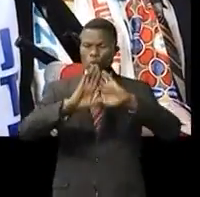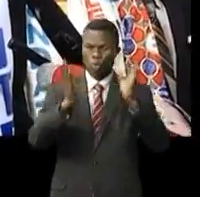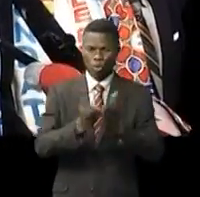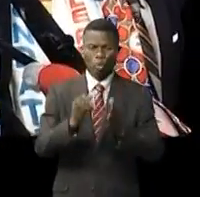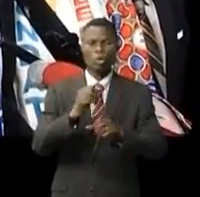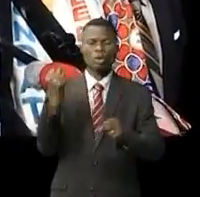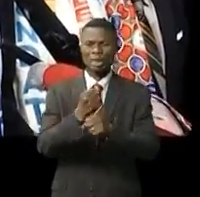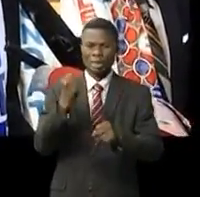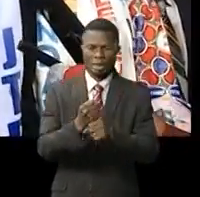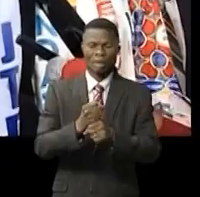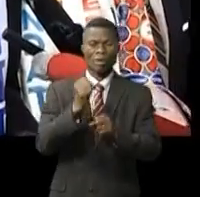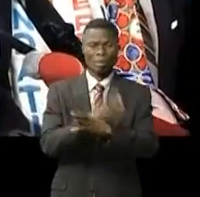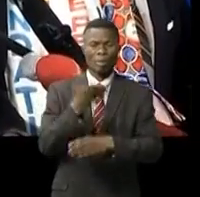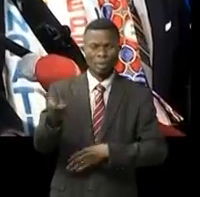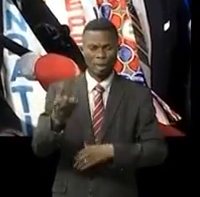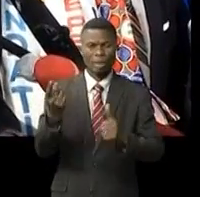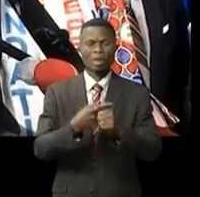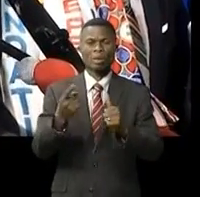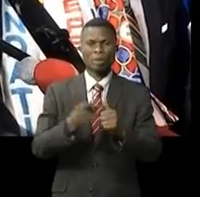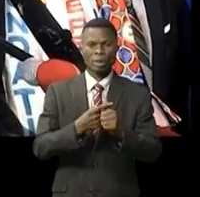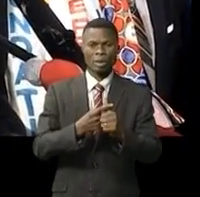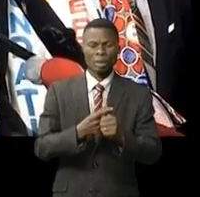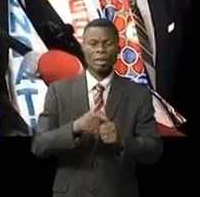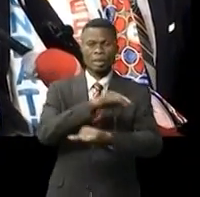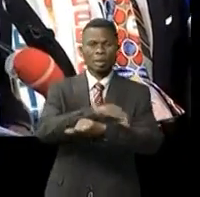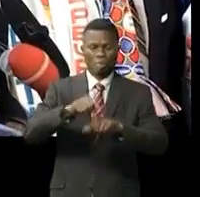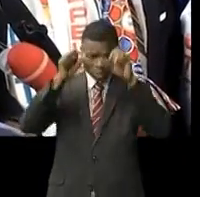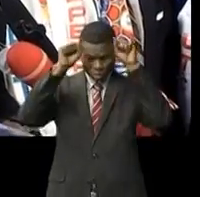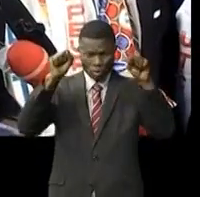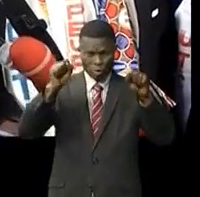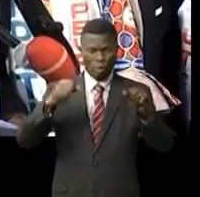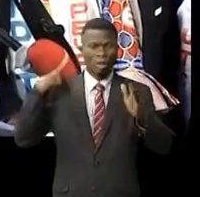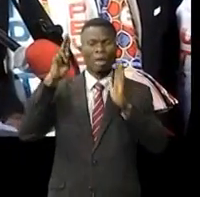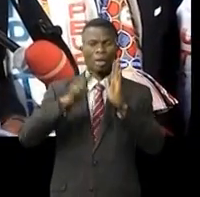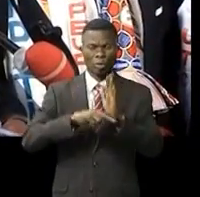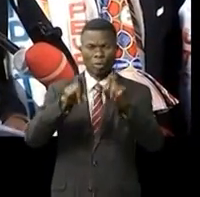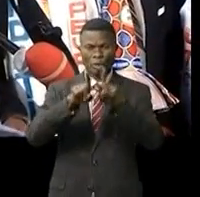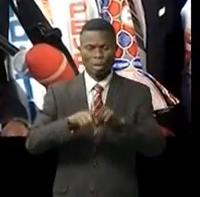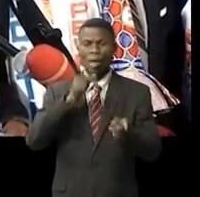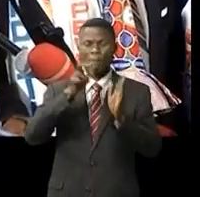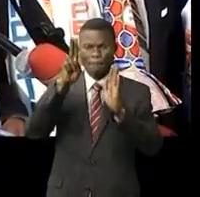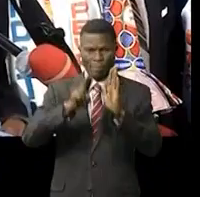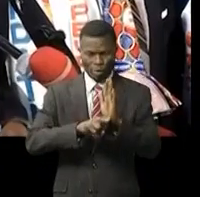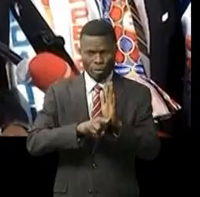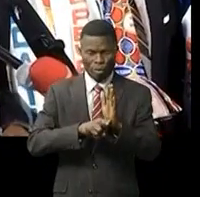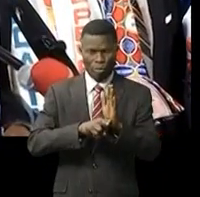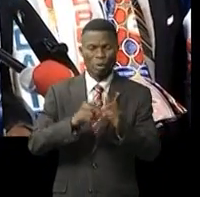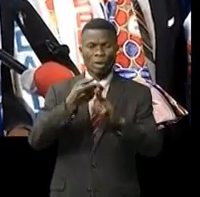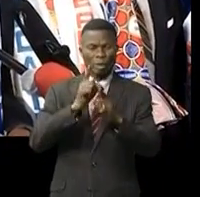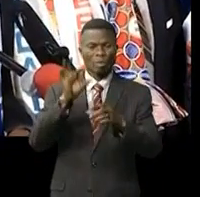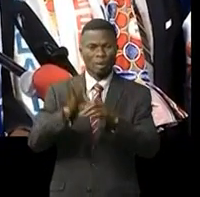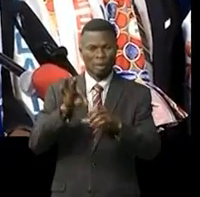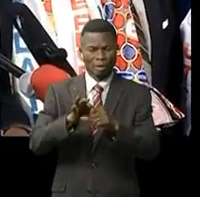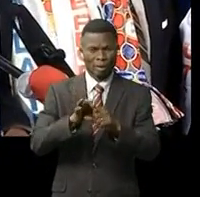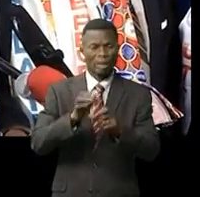institutions légalement établies notamment la présidence de la République le gouvernement et les parlements qui sont issus des élections de